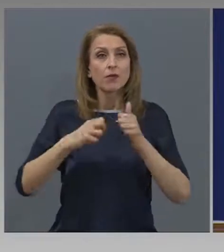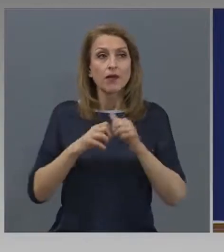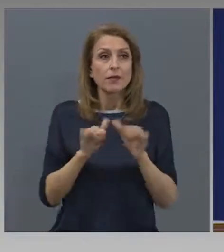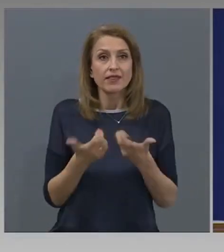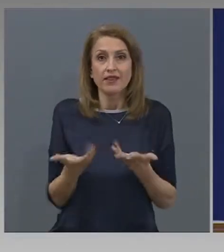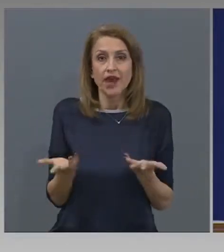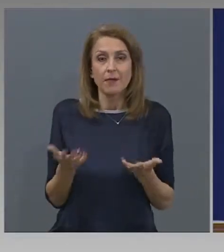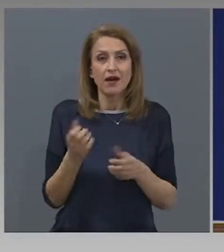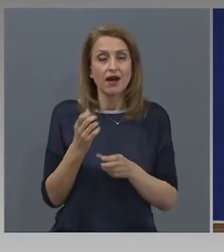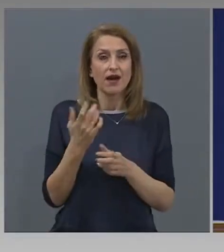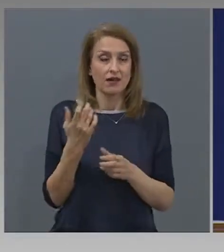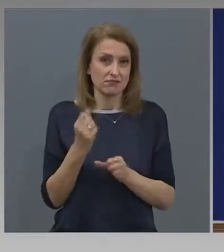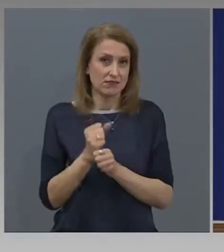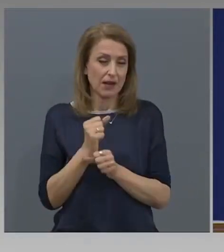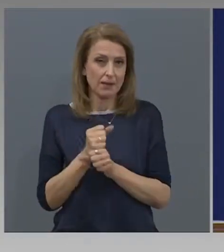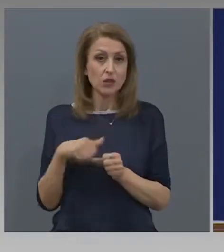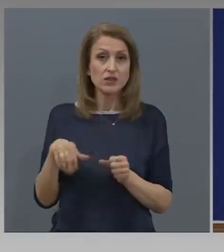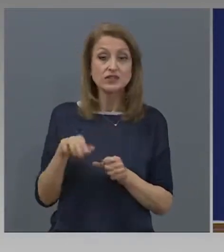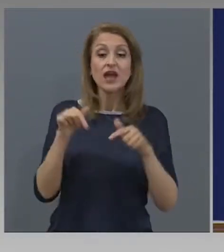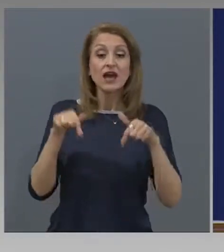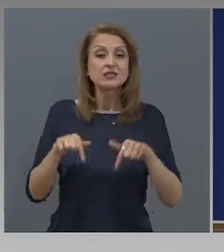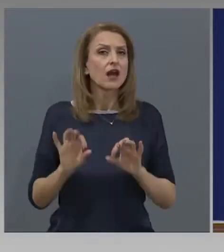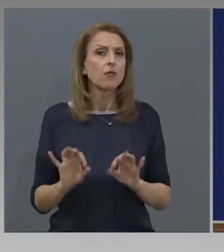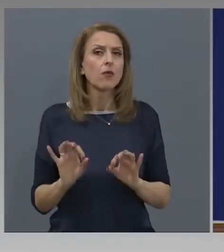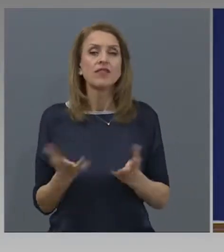сега в момента положението и в кои сектори?